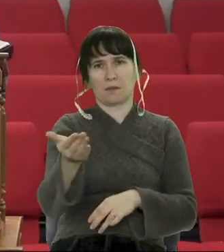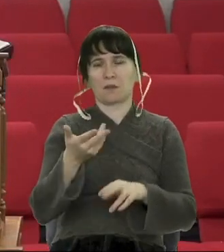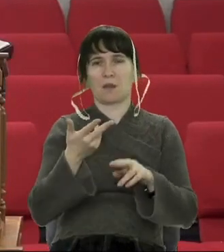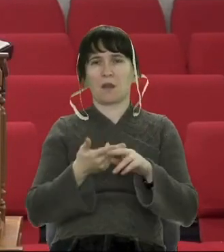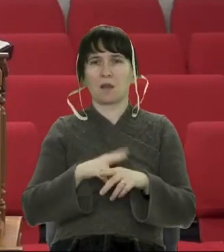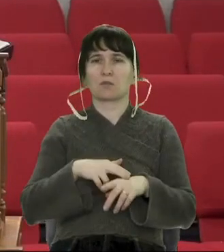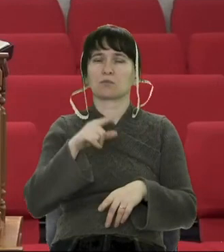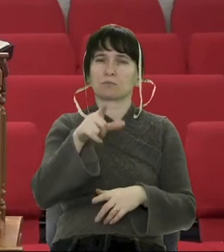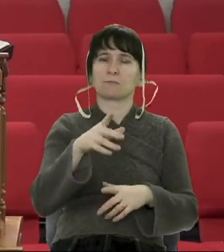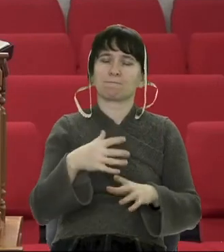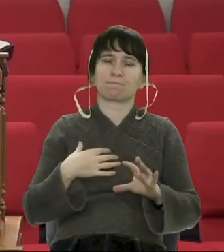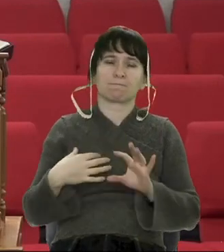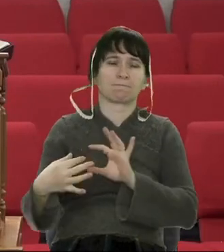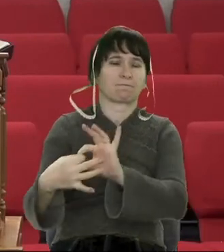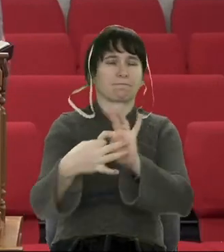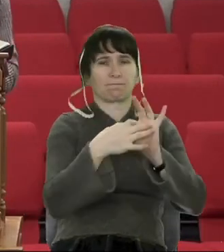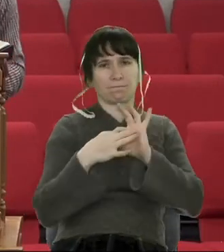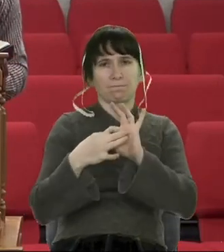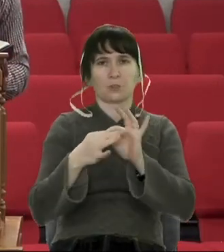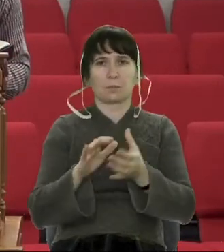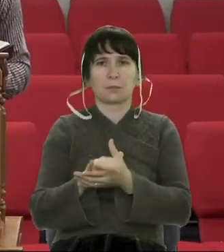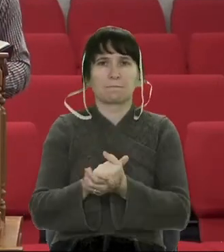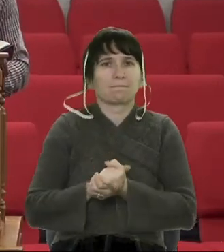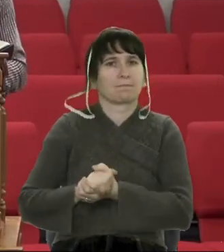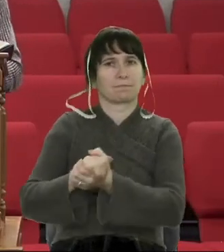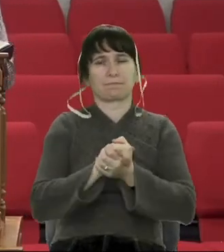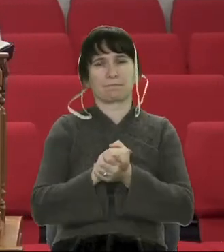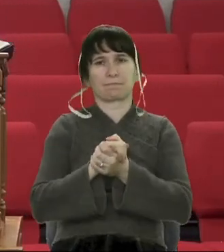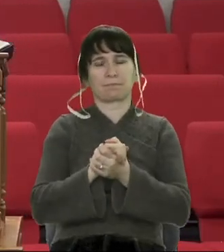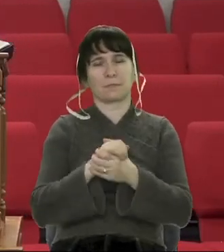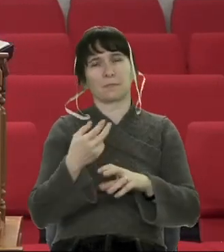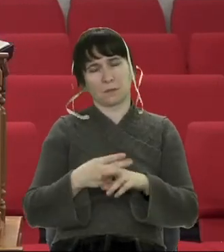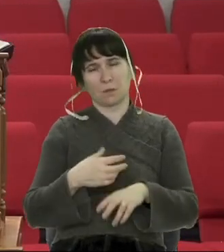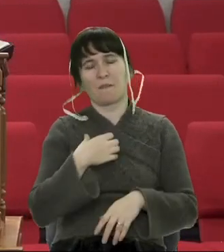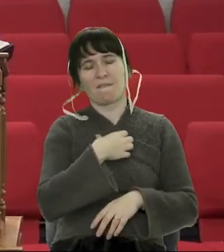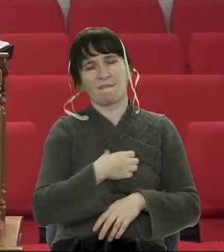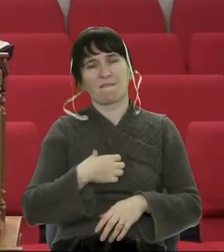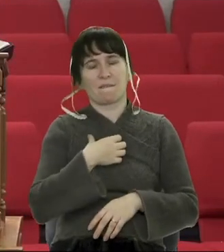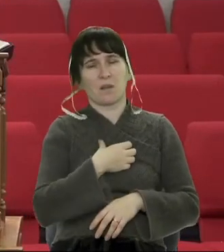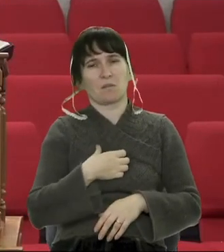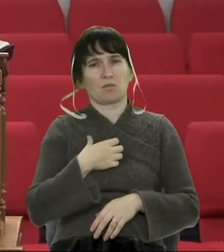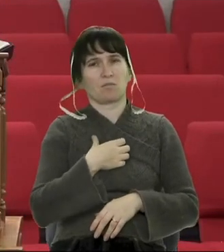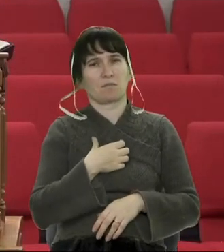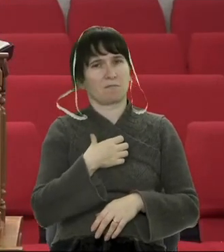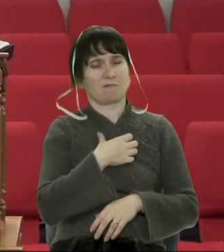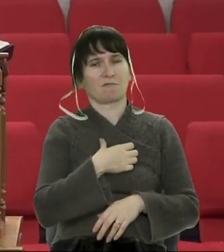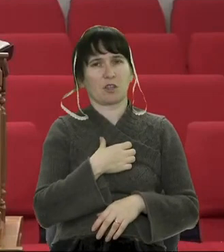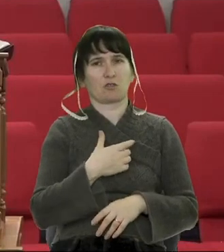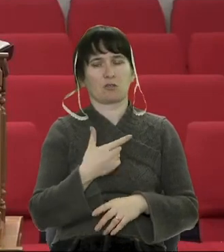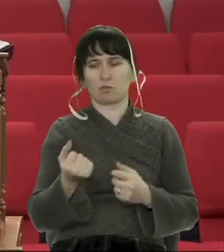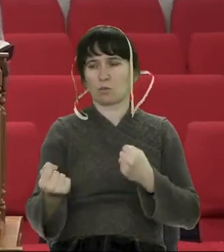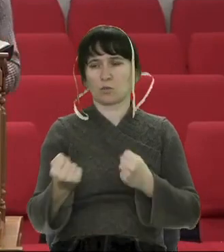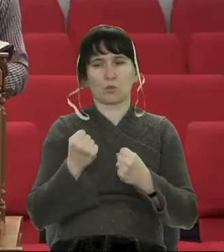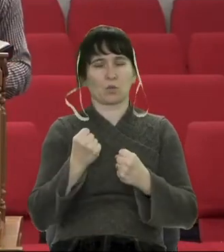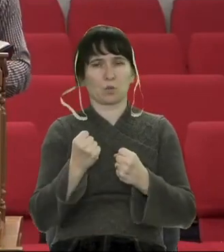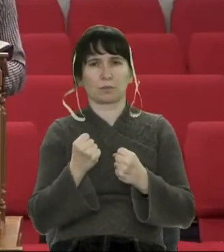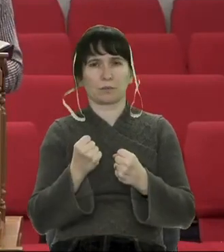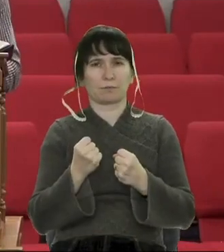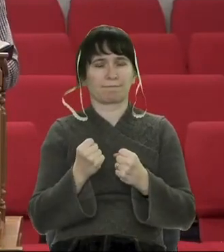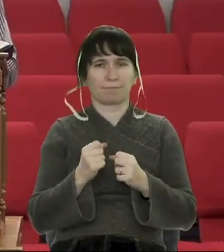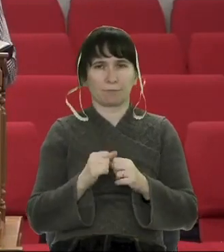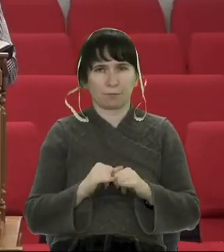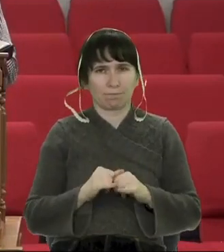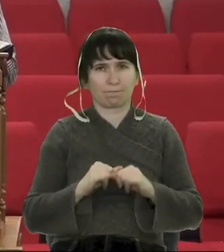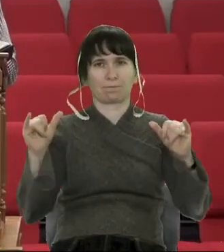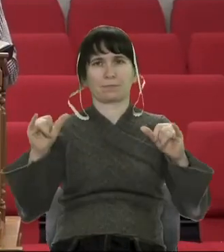щоб у нас була спільність, щоб у нас була єдність, бо це дуже важливі речі для зміцнення, для збудови і для